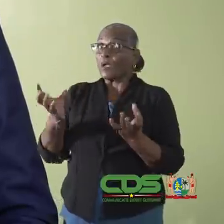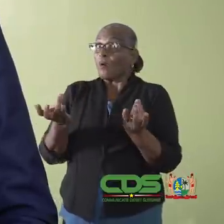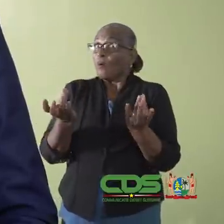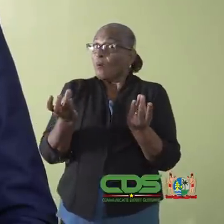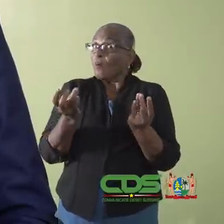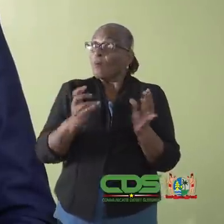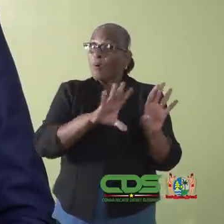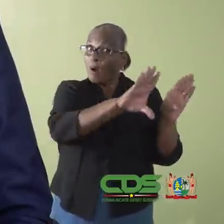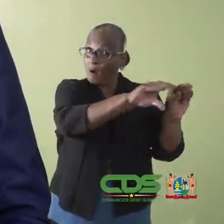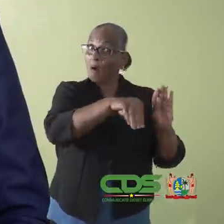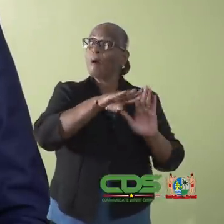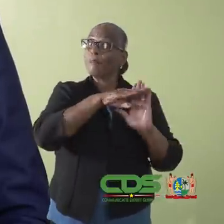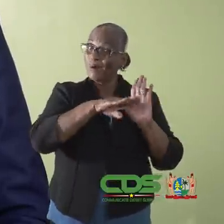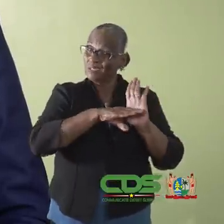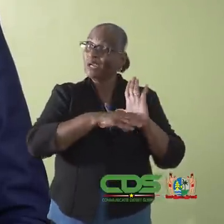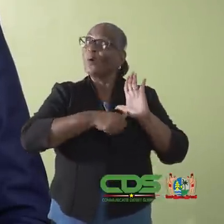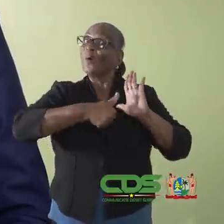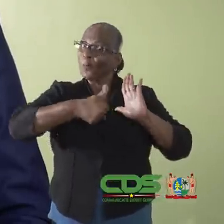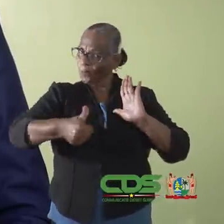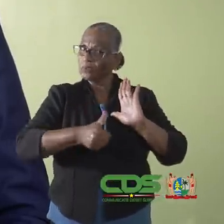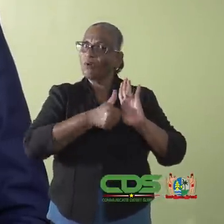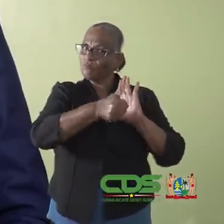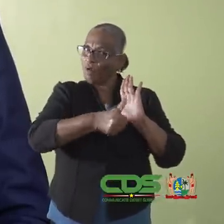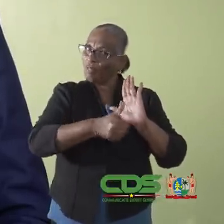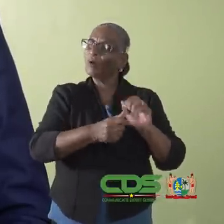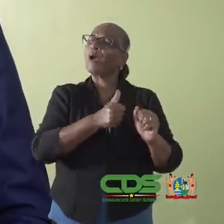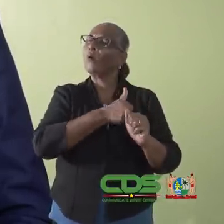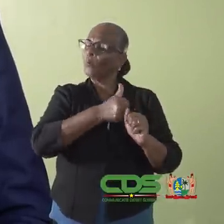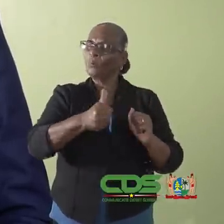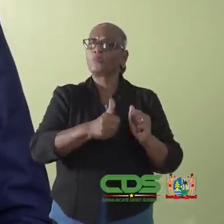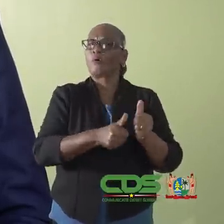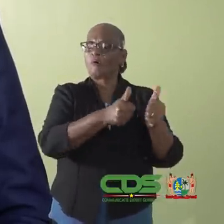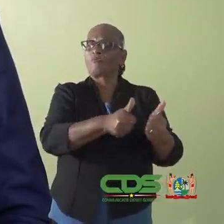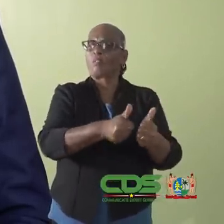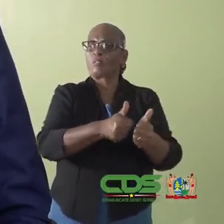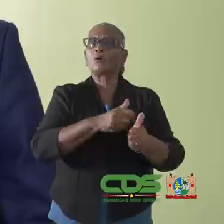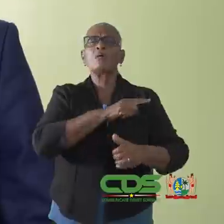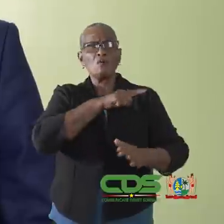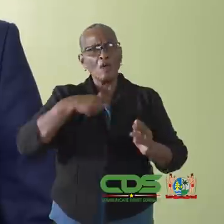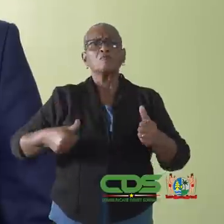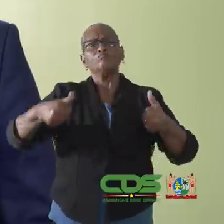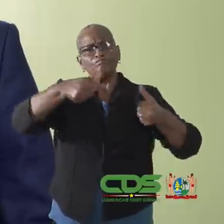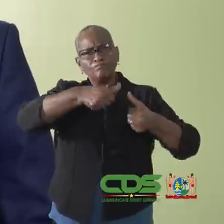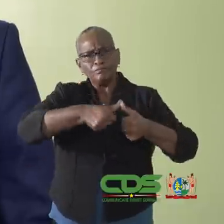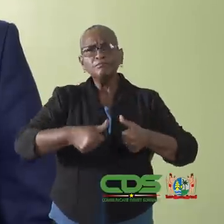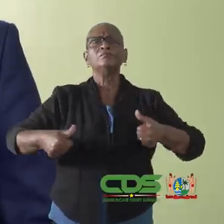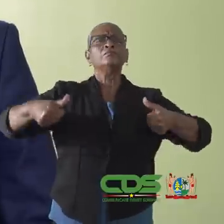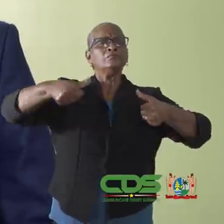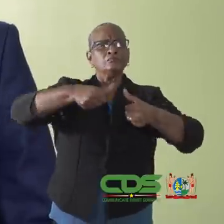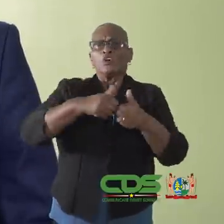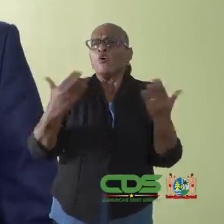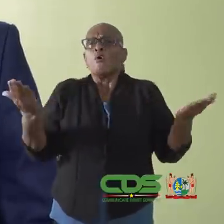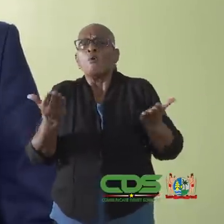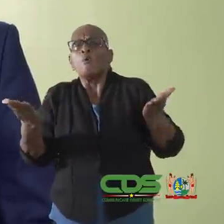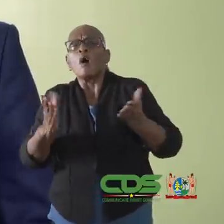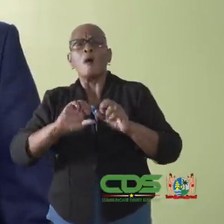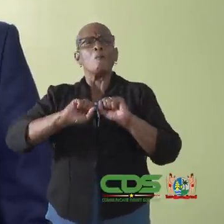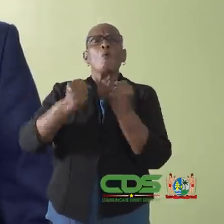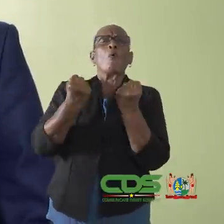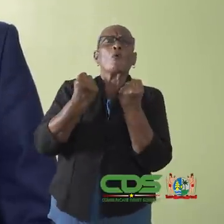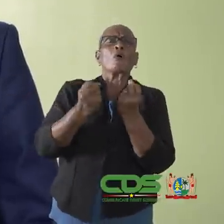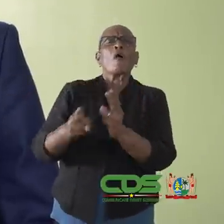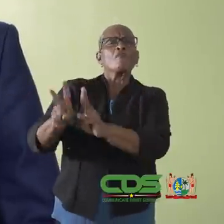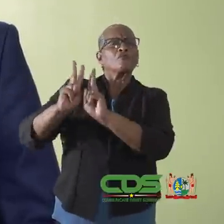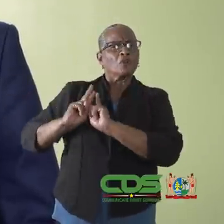na te gaan in hoeverre de genomen maatregelen effectief maar ook doelmatig zijn. We blijven bijstellen in hoeverre het mogelijk